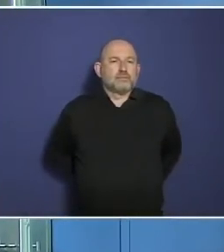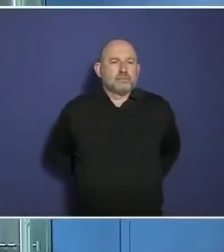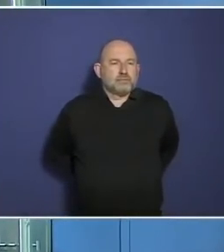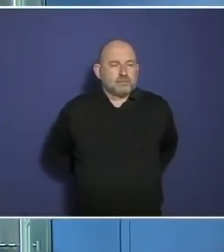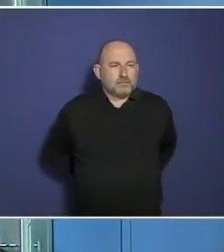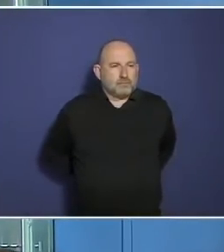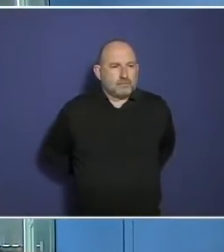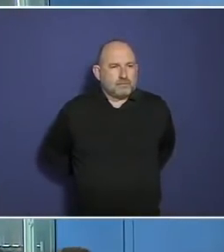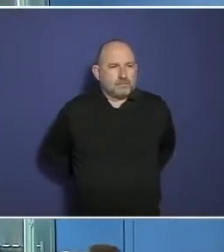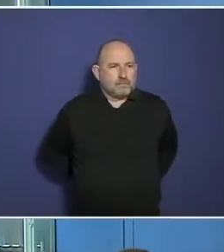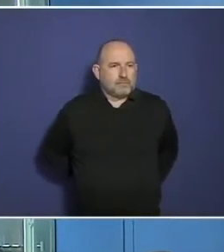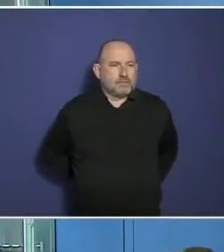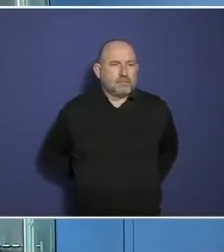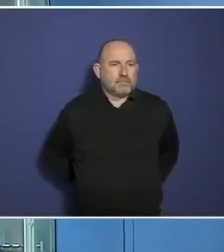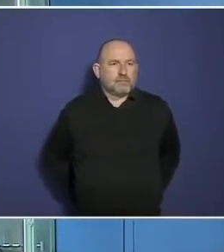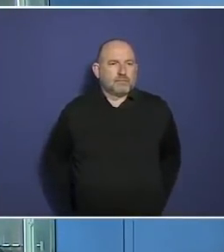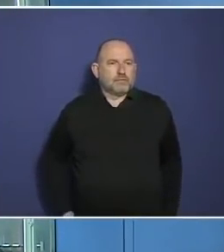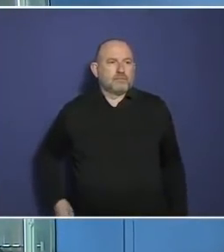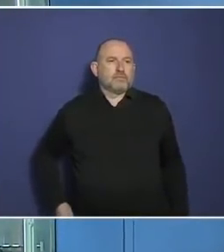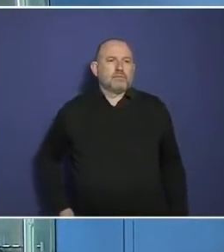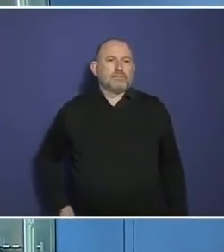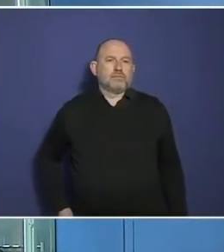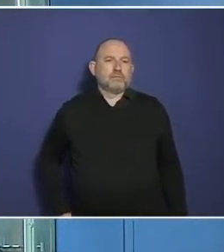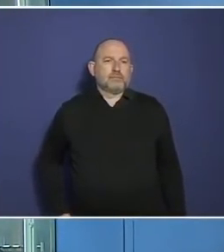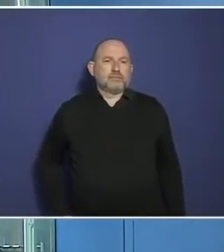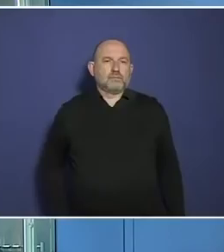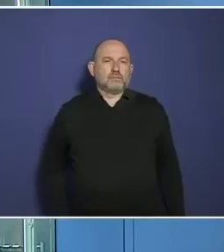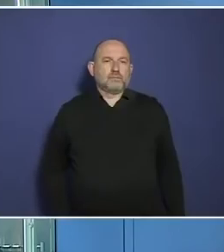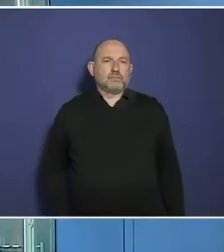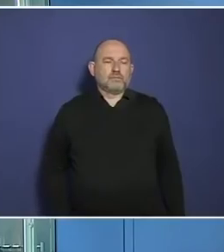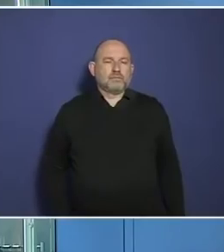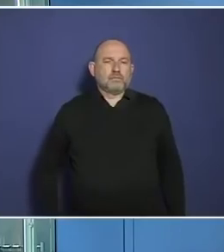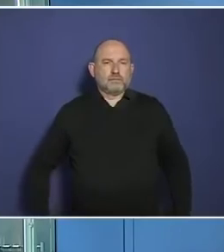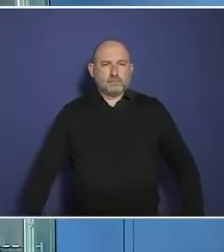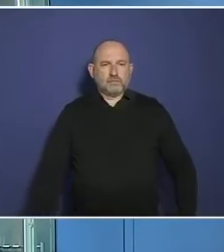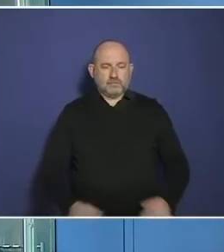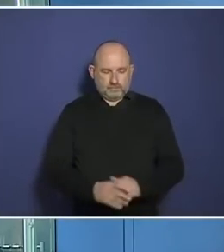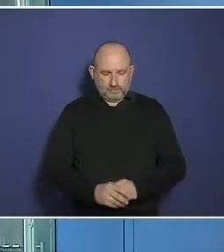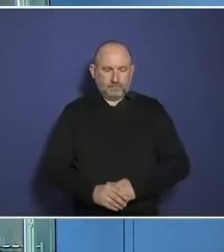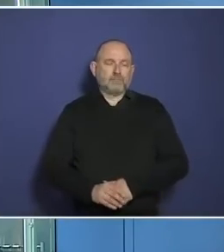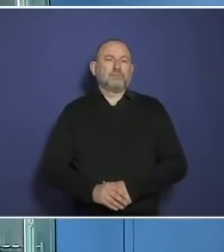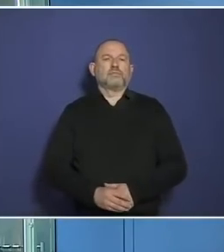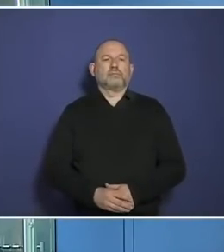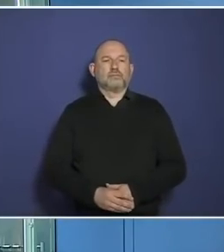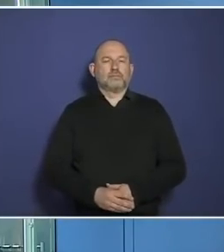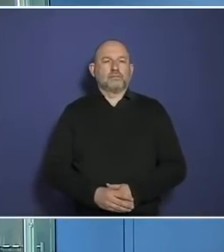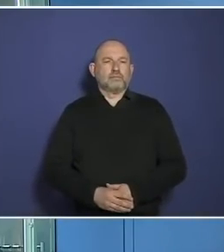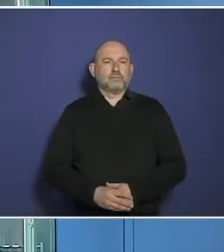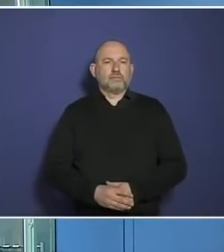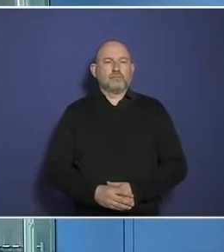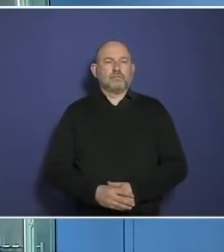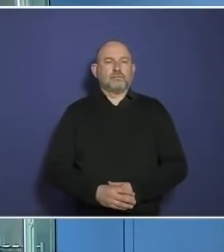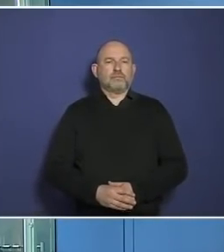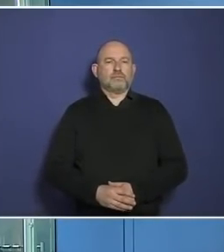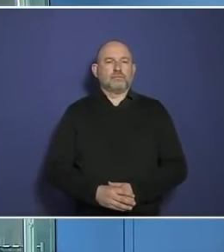gewesen von der Bundespressekonferenz mit Lauterbach und Wieler. Stände wie vor der Pandemie. Haben Sie